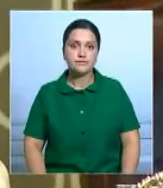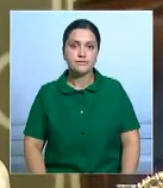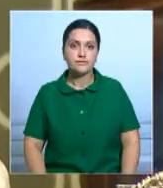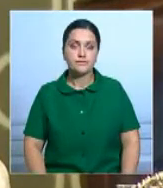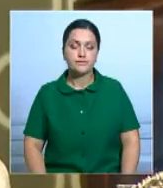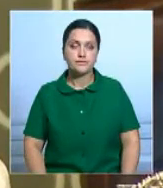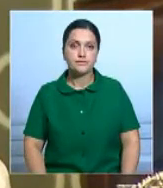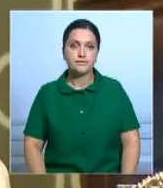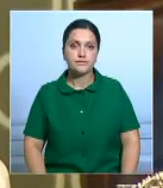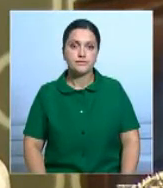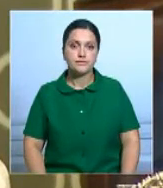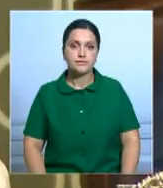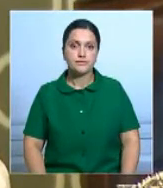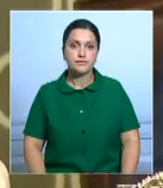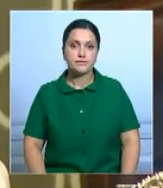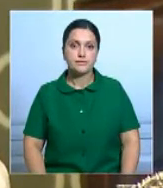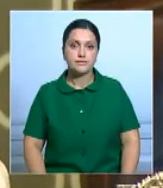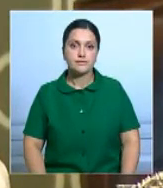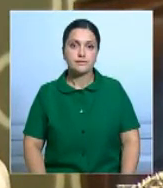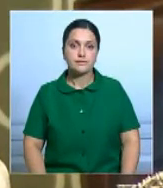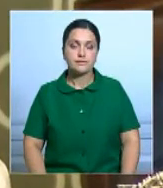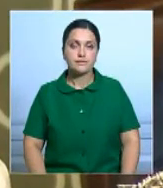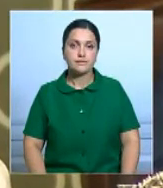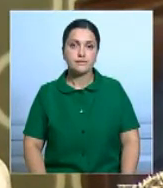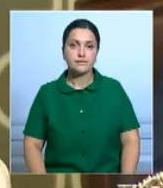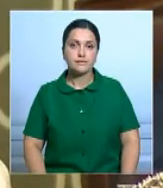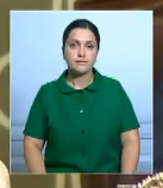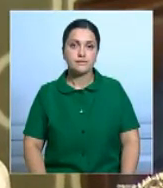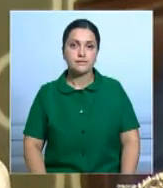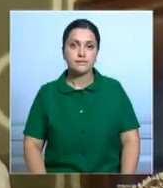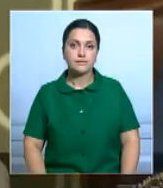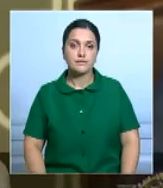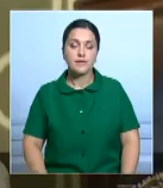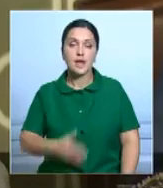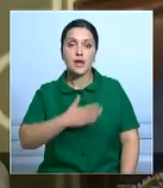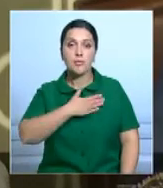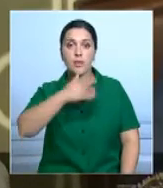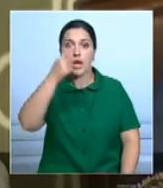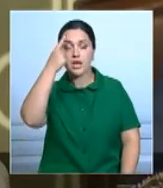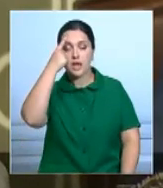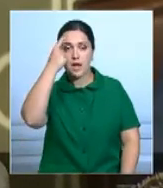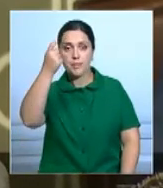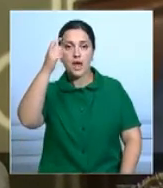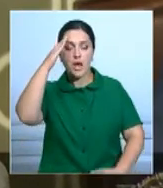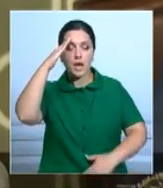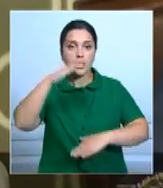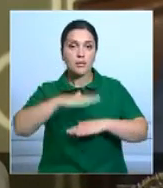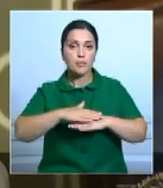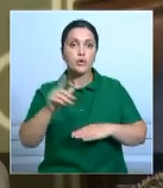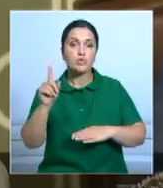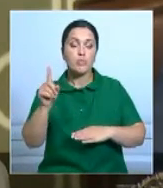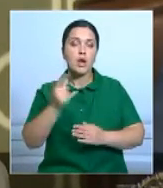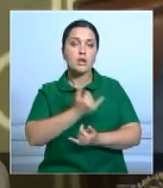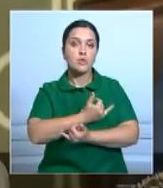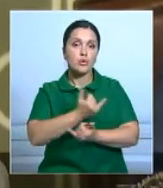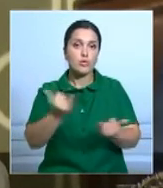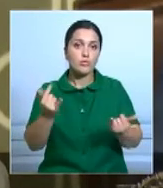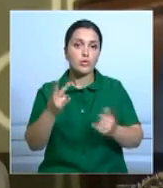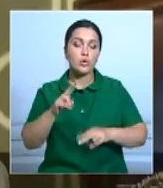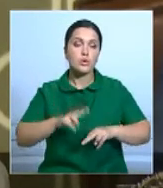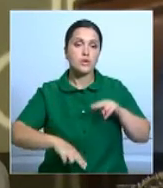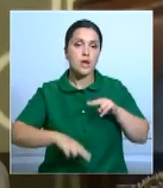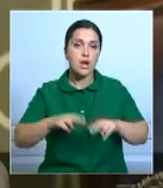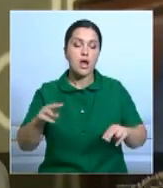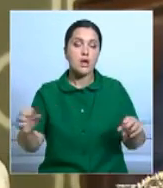Мы напоминаем Акиматам, чтобы они на местах уделяли очень большое внимание строительству